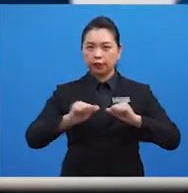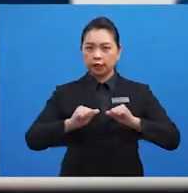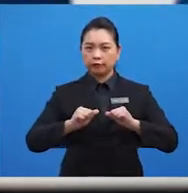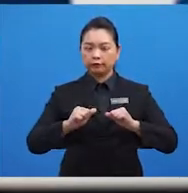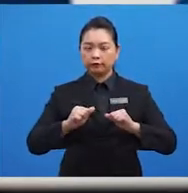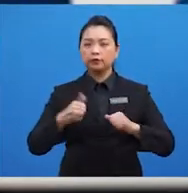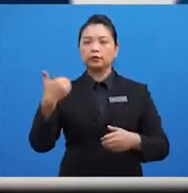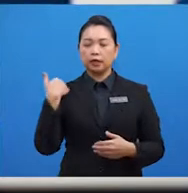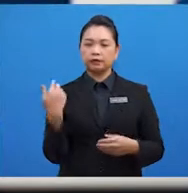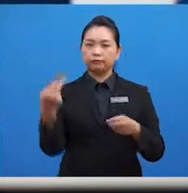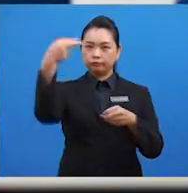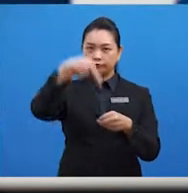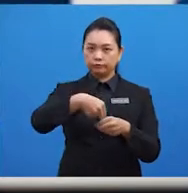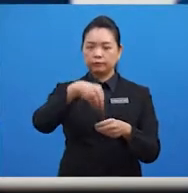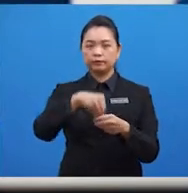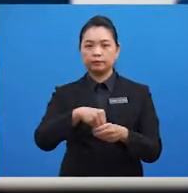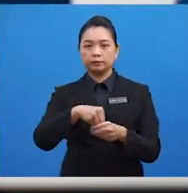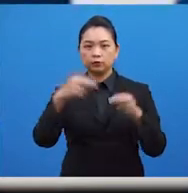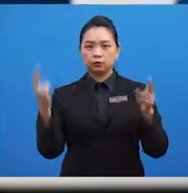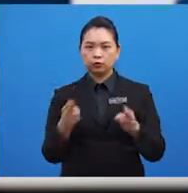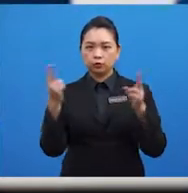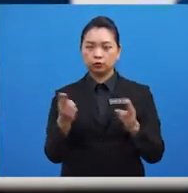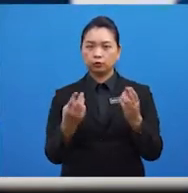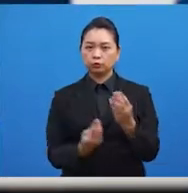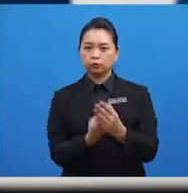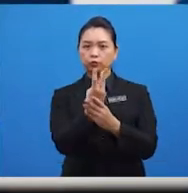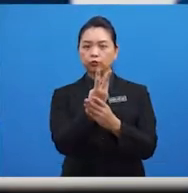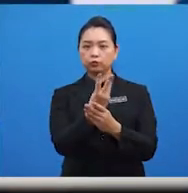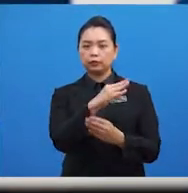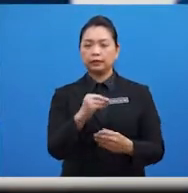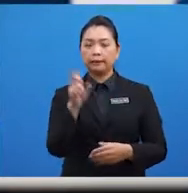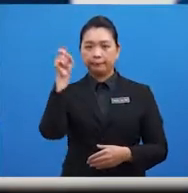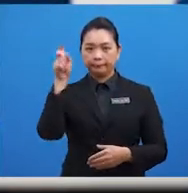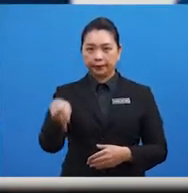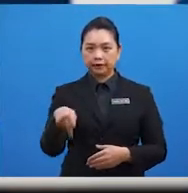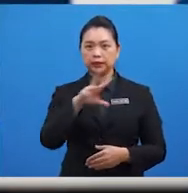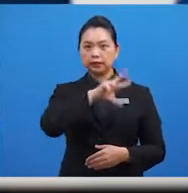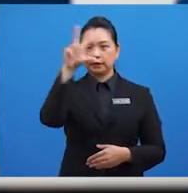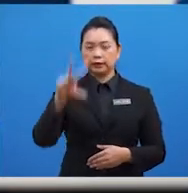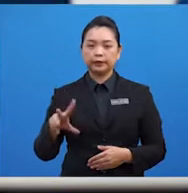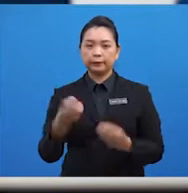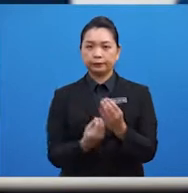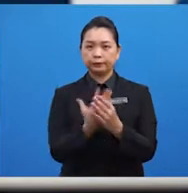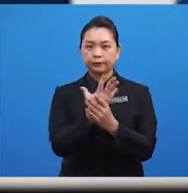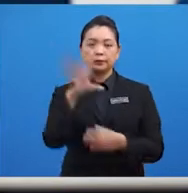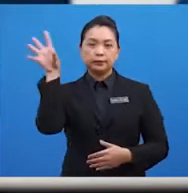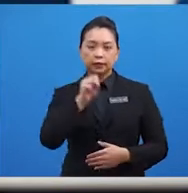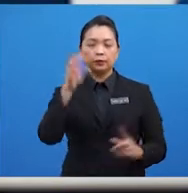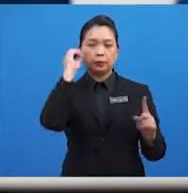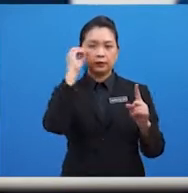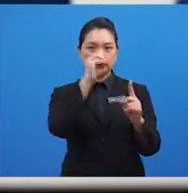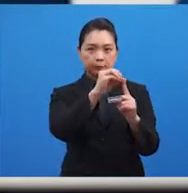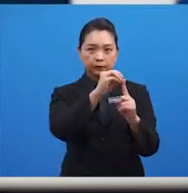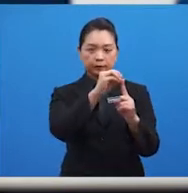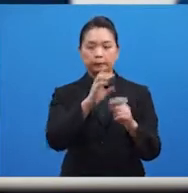terlibat dalam usaha mewujudkan dan memastikan segitiga pertumpuhan mencapai